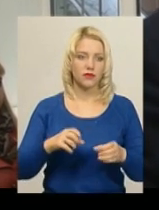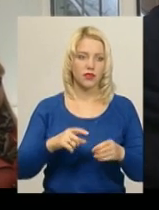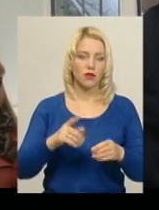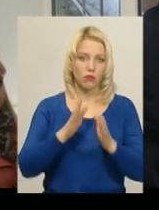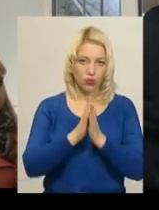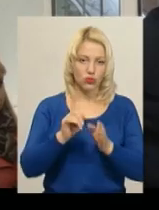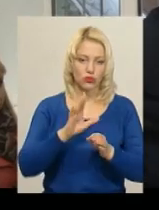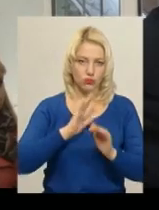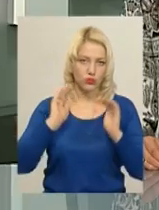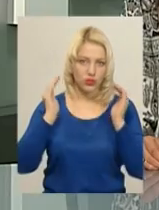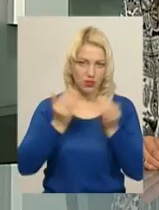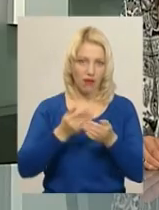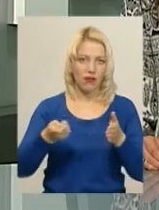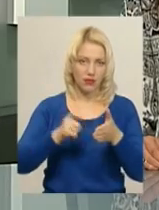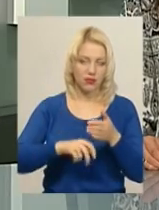Ваше честь.